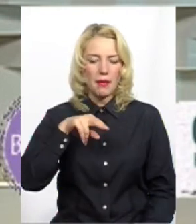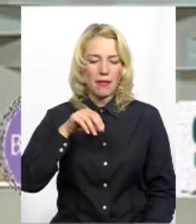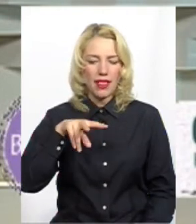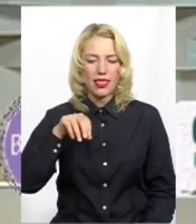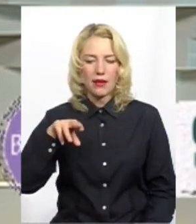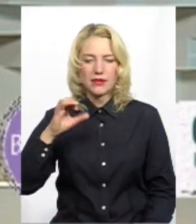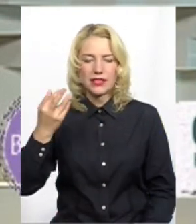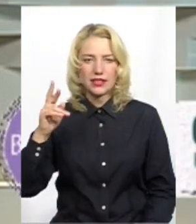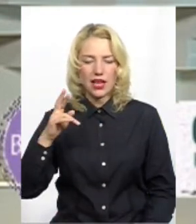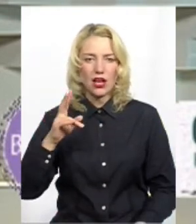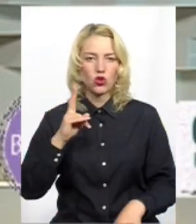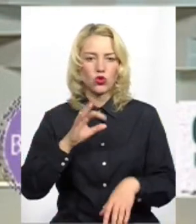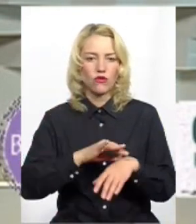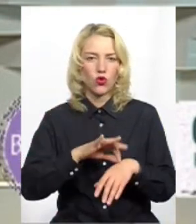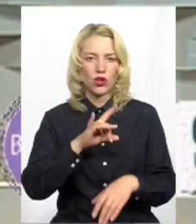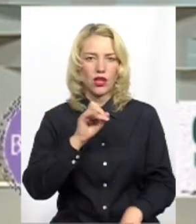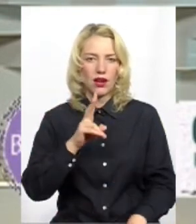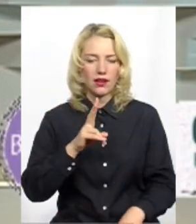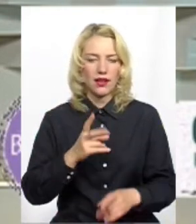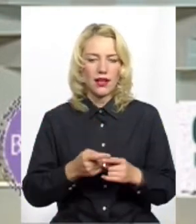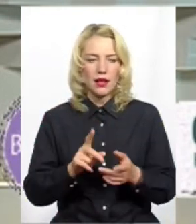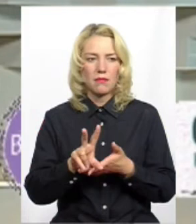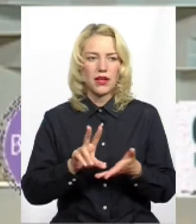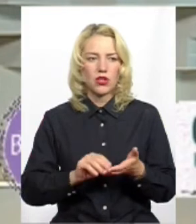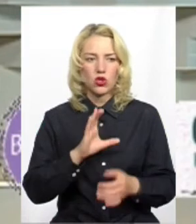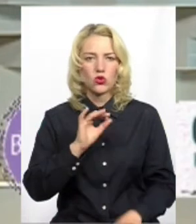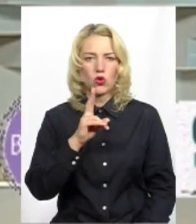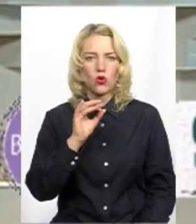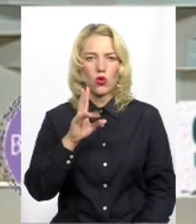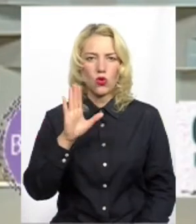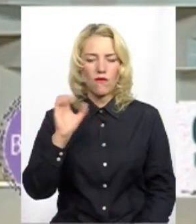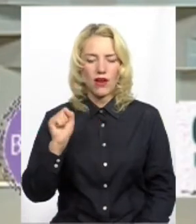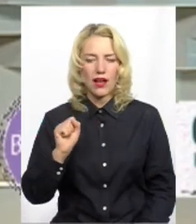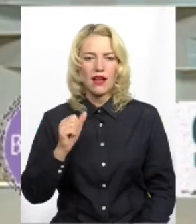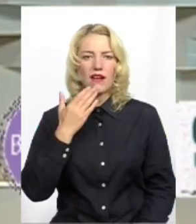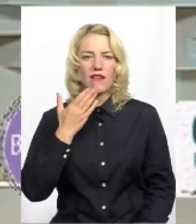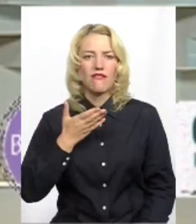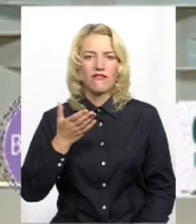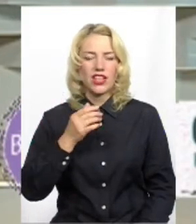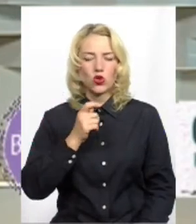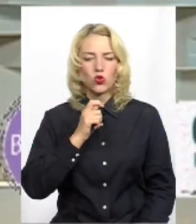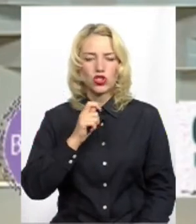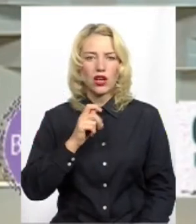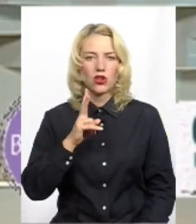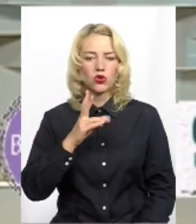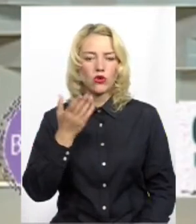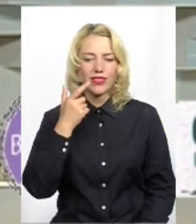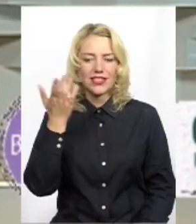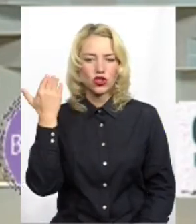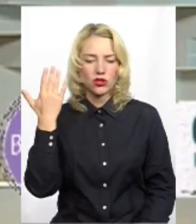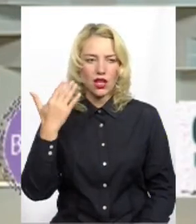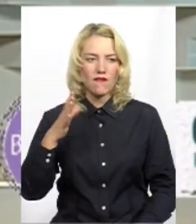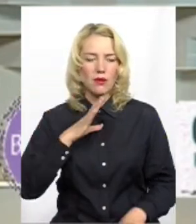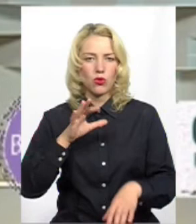Дуже яскравим прикладом була доля Наталки Соколової, відомої ведучої, яка нещодавно пережила якраз